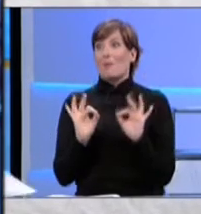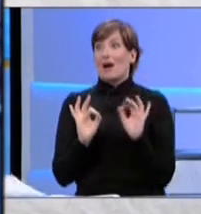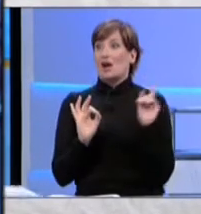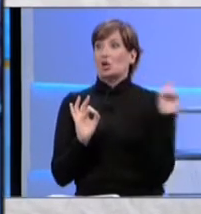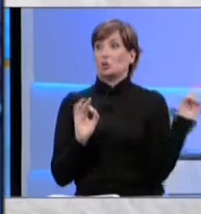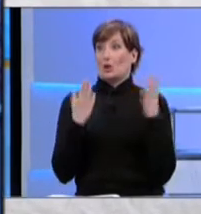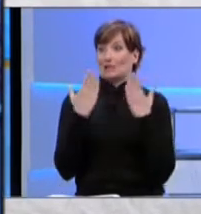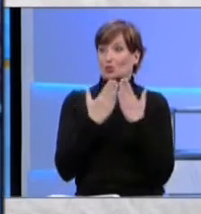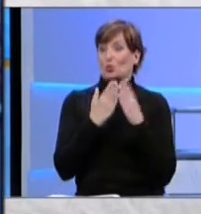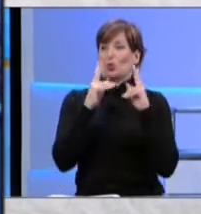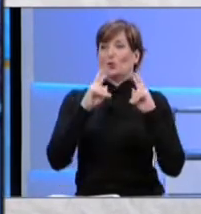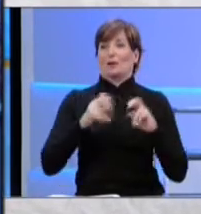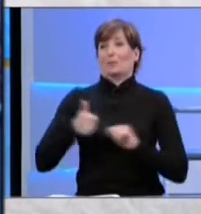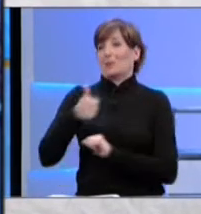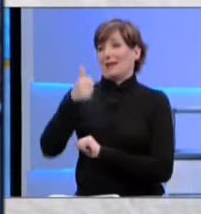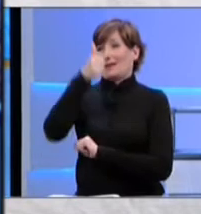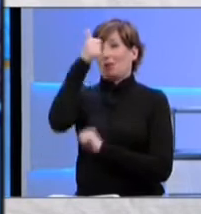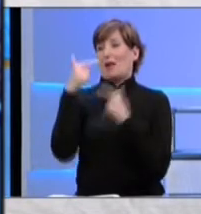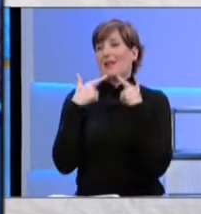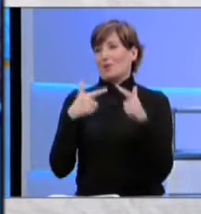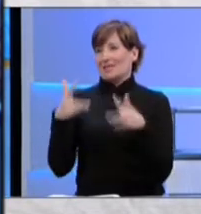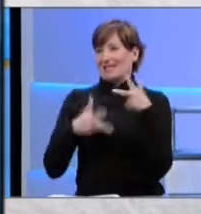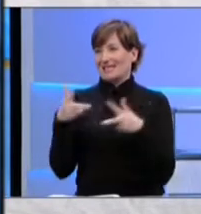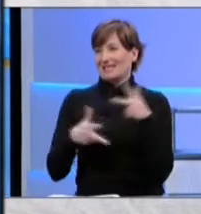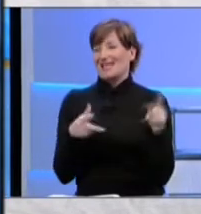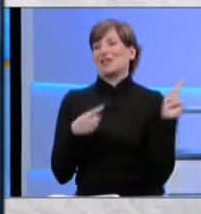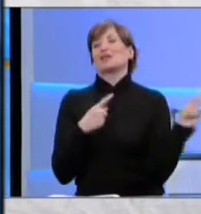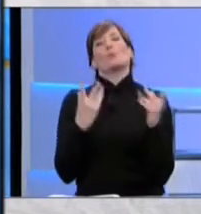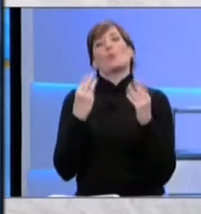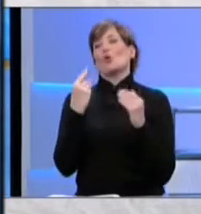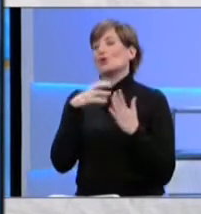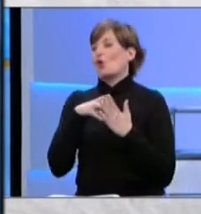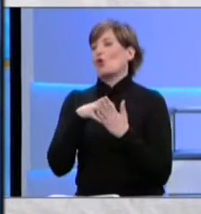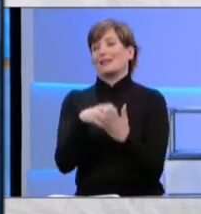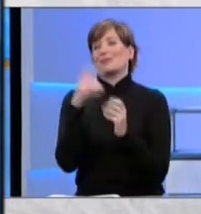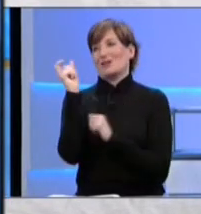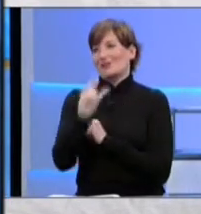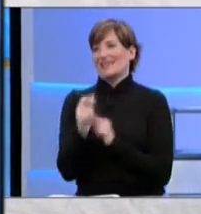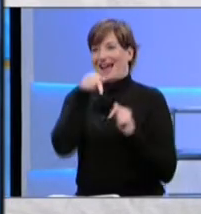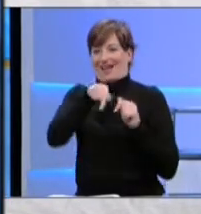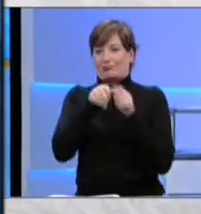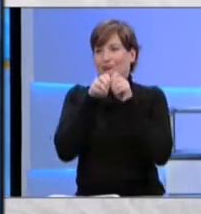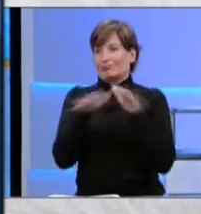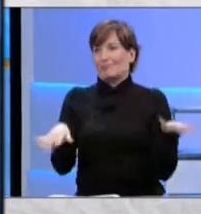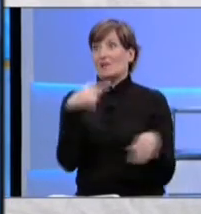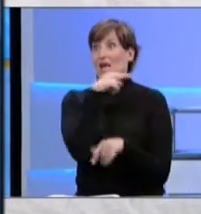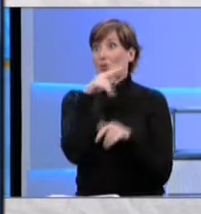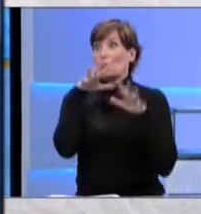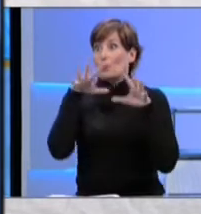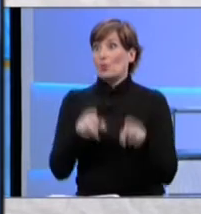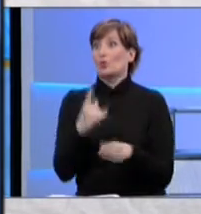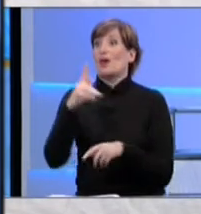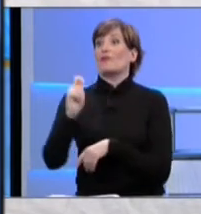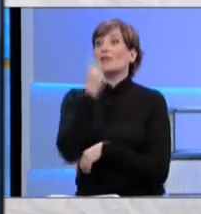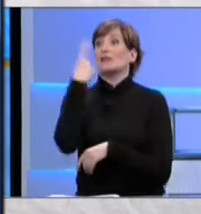studi più onoristici sulla lingua dei segni, ha molto contribuito in Italia a diffonderla e il suo impegno le ha valso un premio